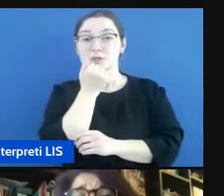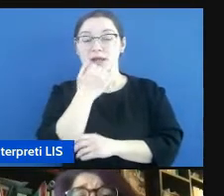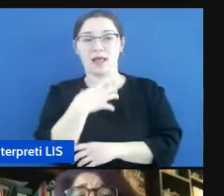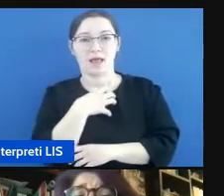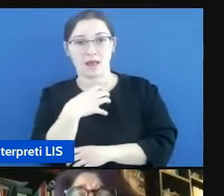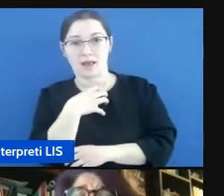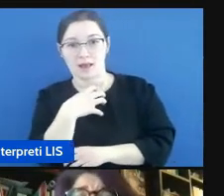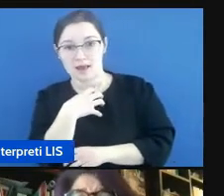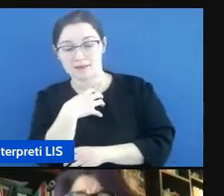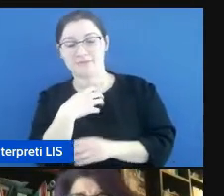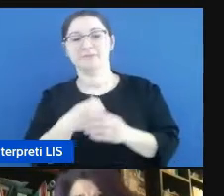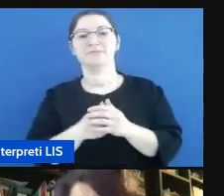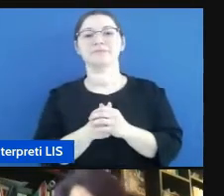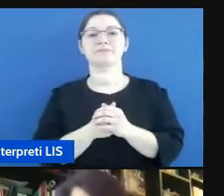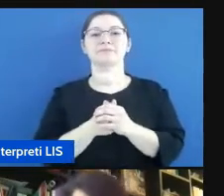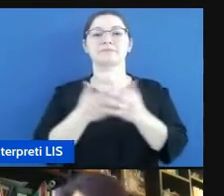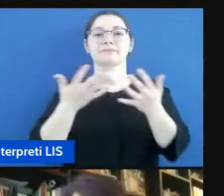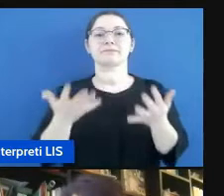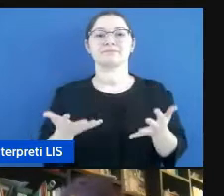quindi